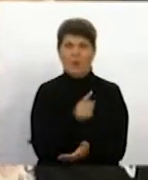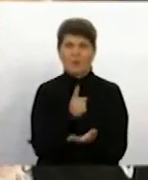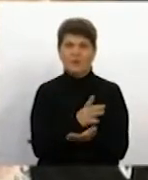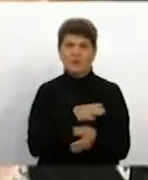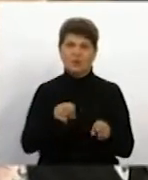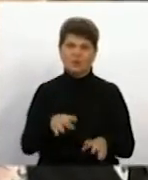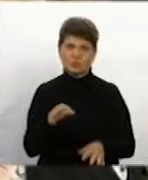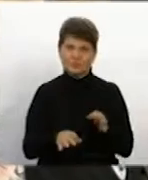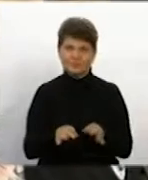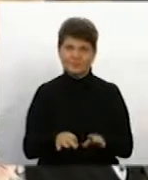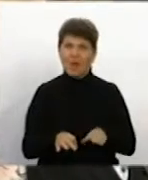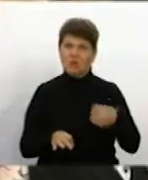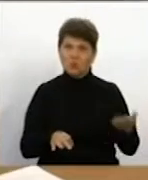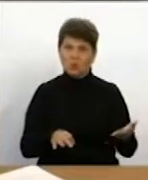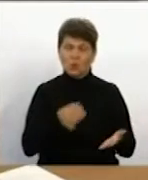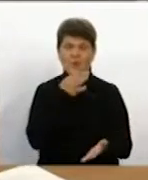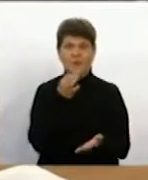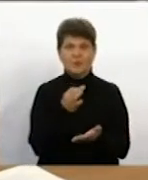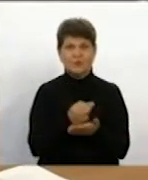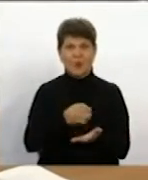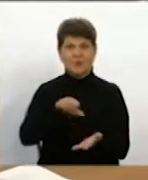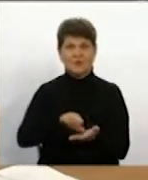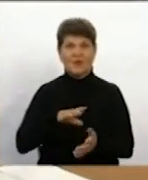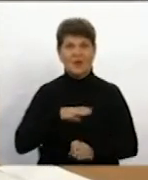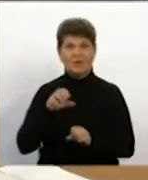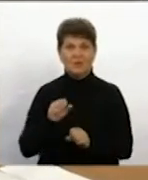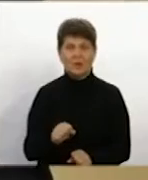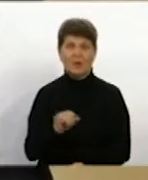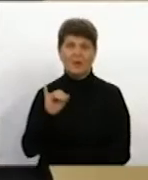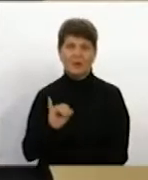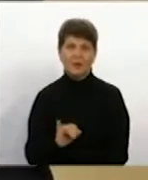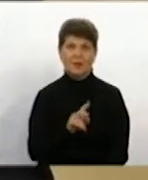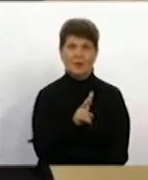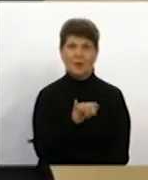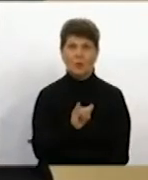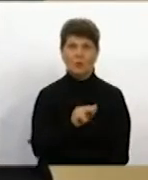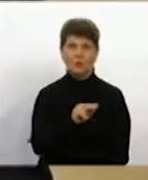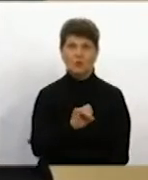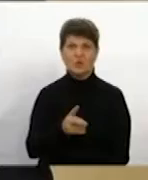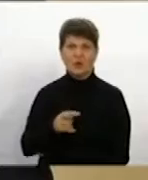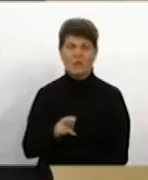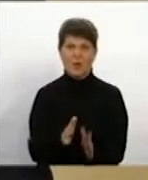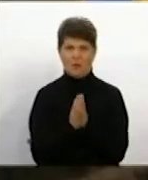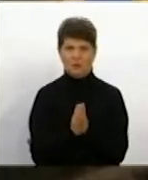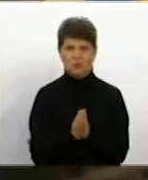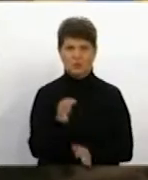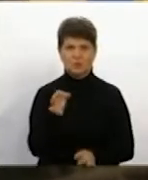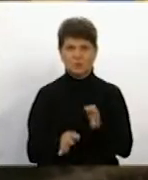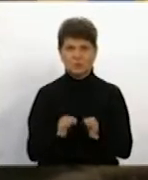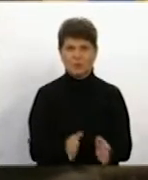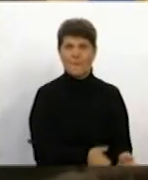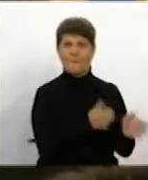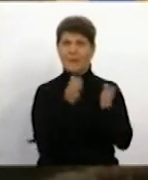Сторону відповідача сьогодні у суді представляє адвокатка Інна Кучерява. Вона просить суддю засідання перенести. Каже, матеріали по